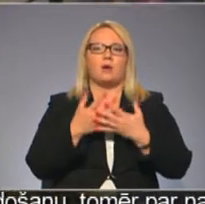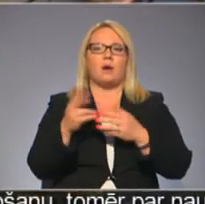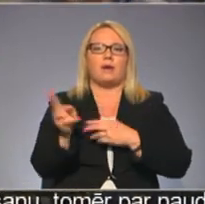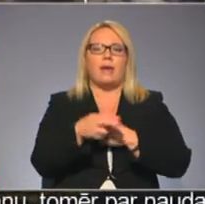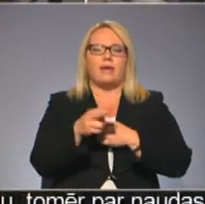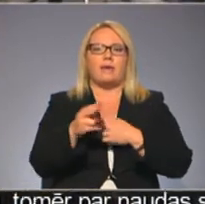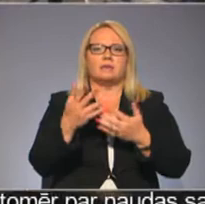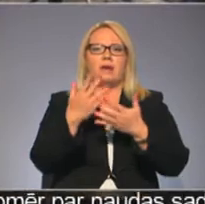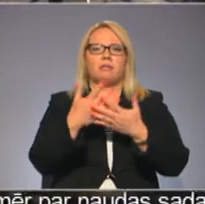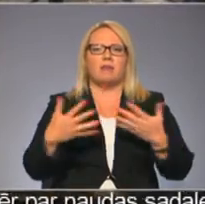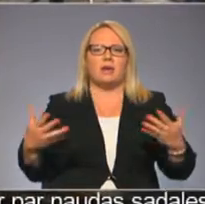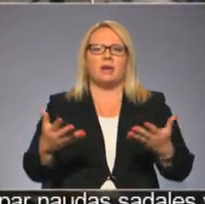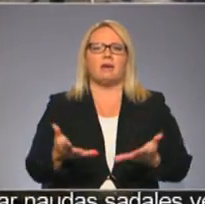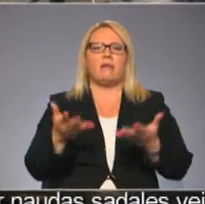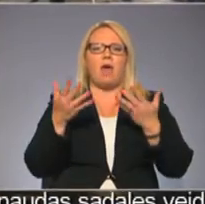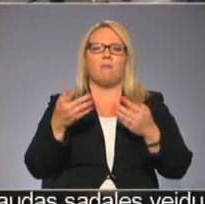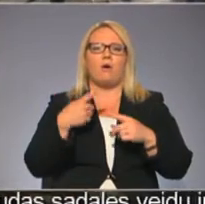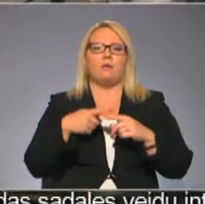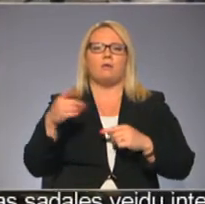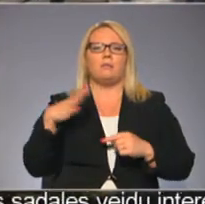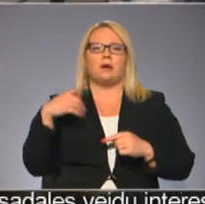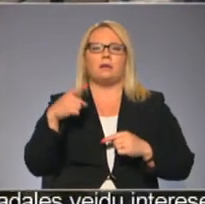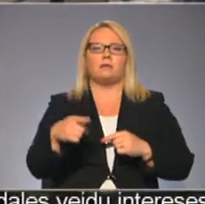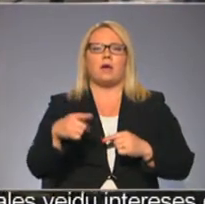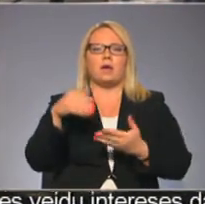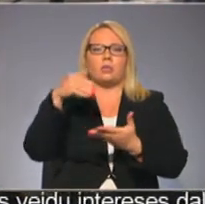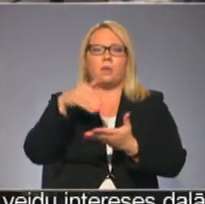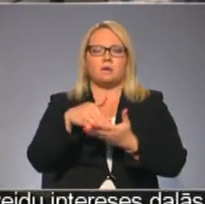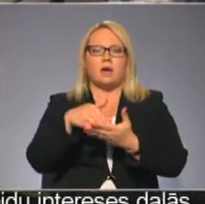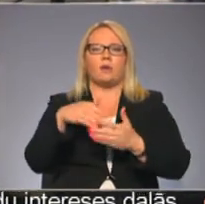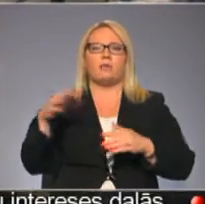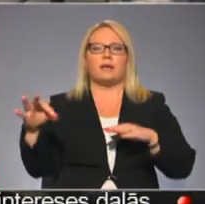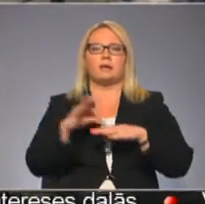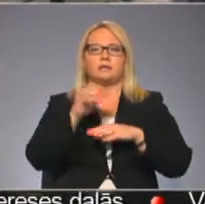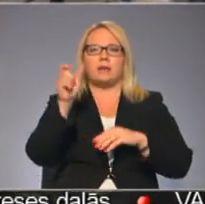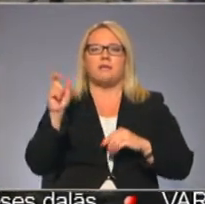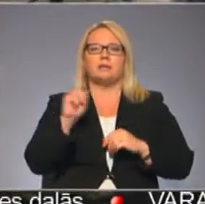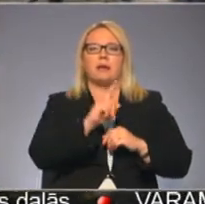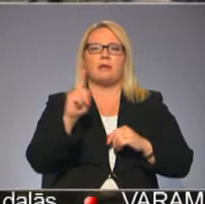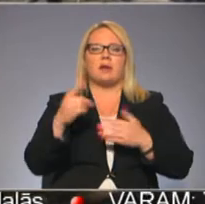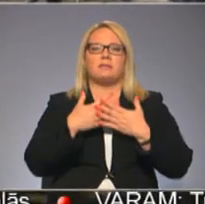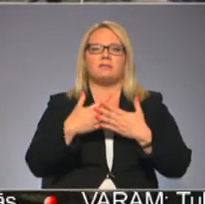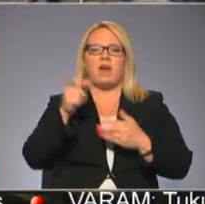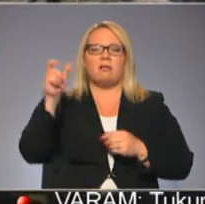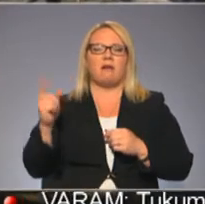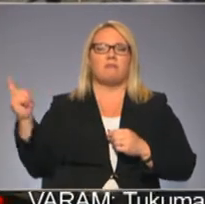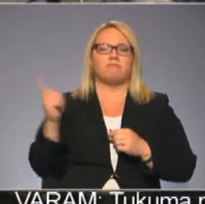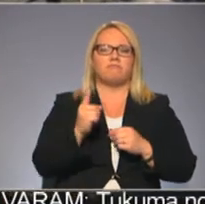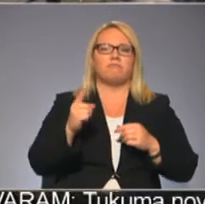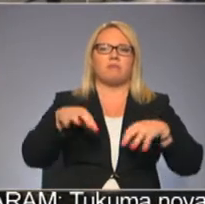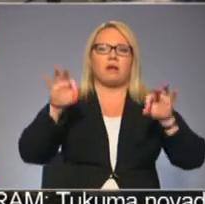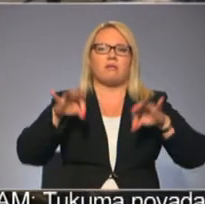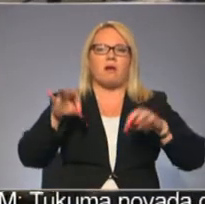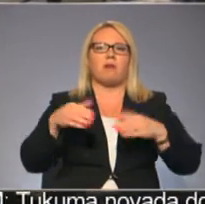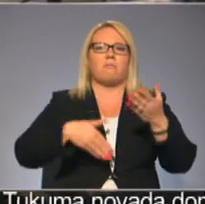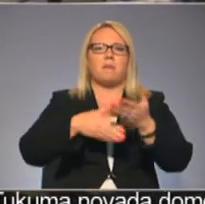ar tīkliem un tad nāca šī te nostājās. Tad sievs katram zvejniekam nāca palīgāk, ratīt ārā